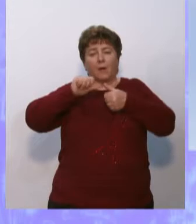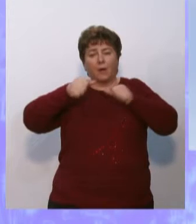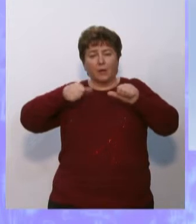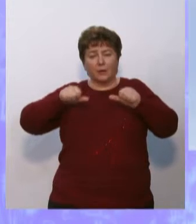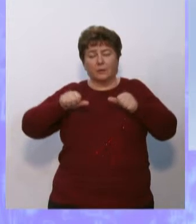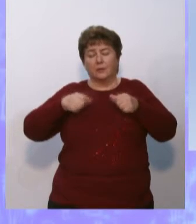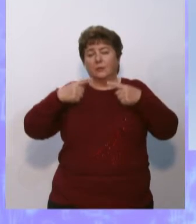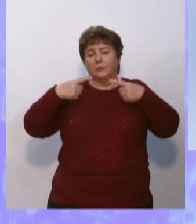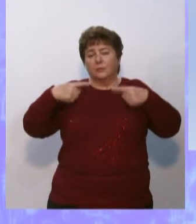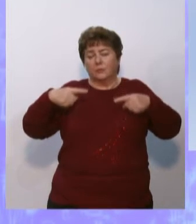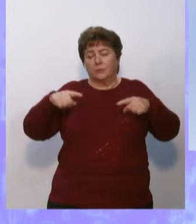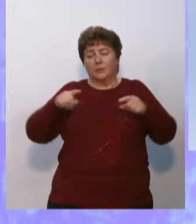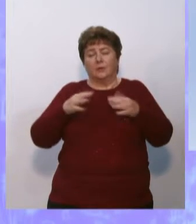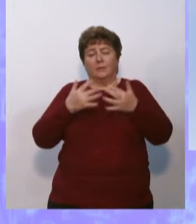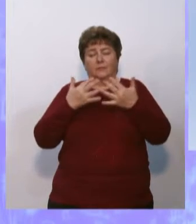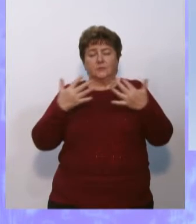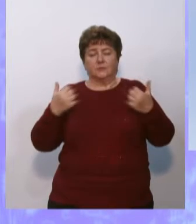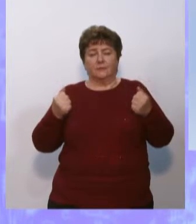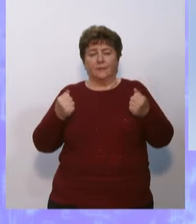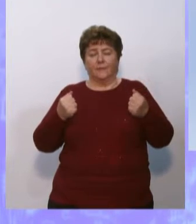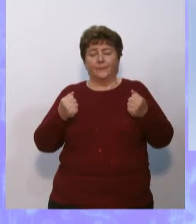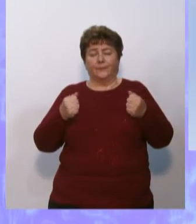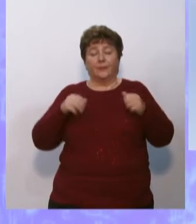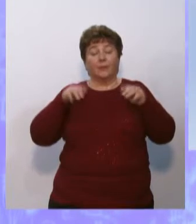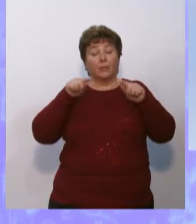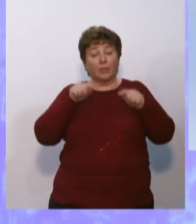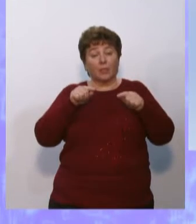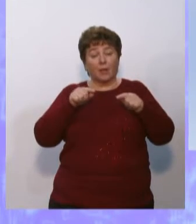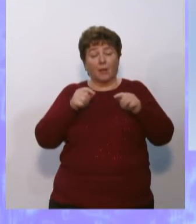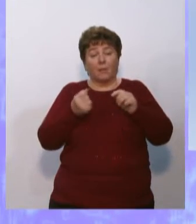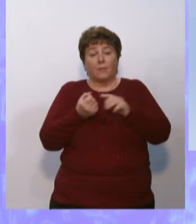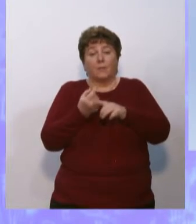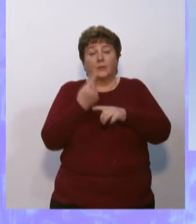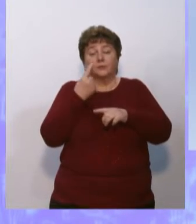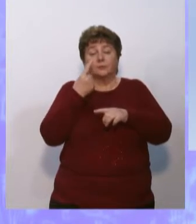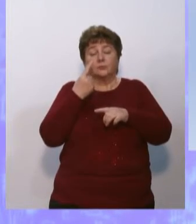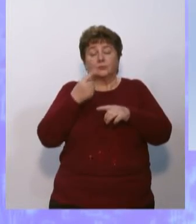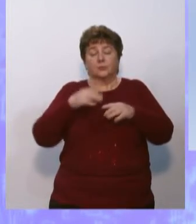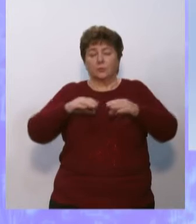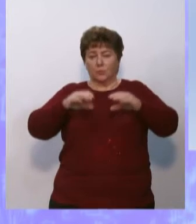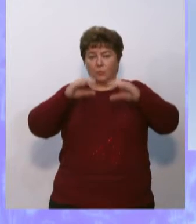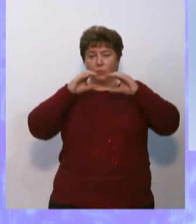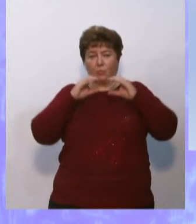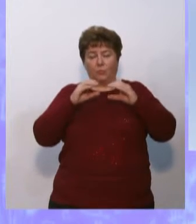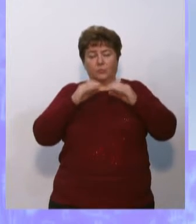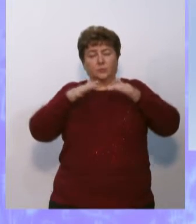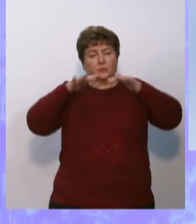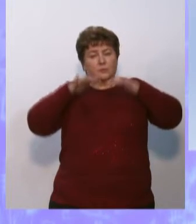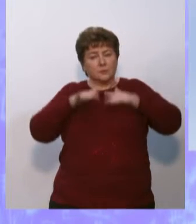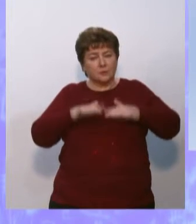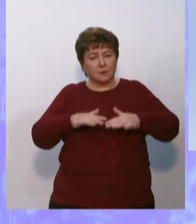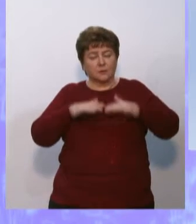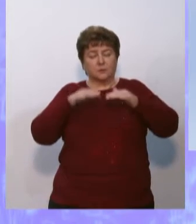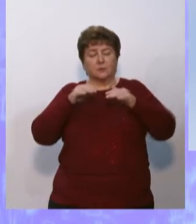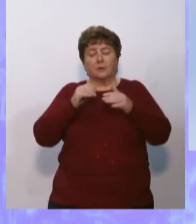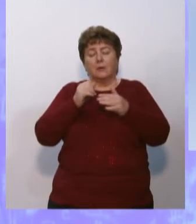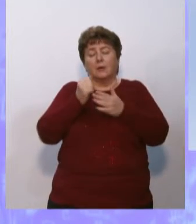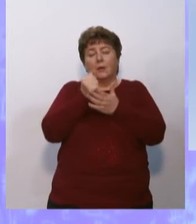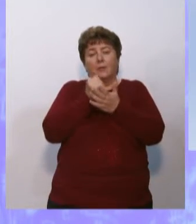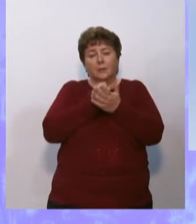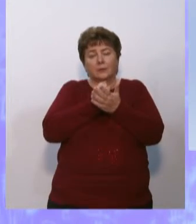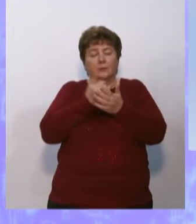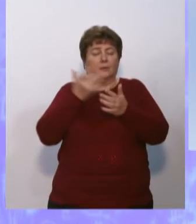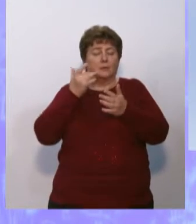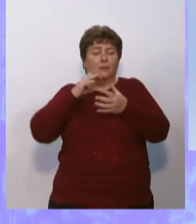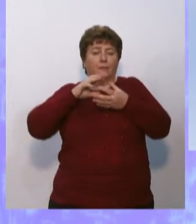океан и другие вещества. Там из них образуются толщи осадочных пород. В